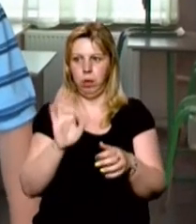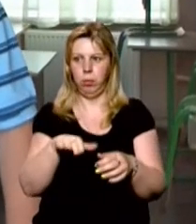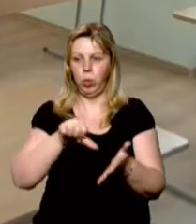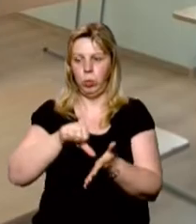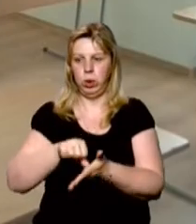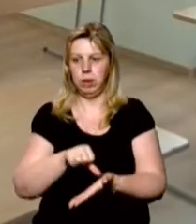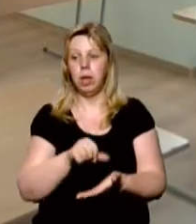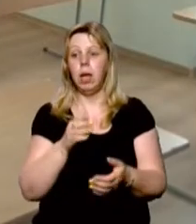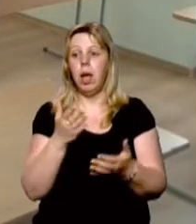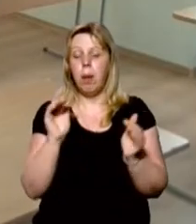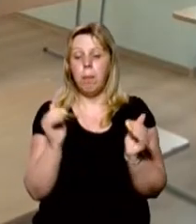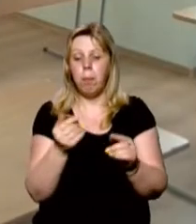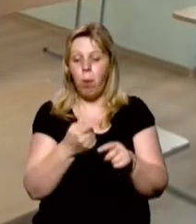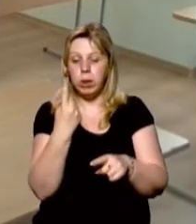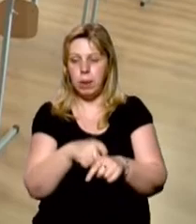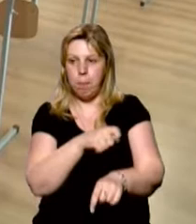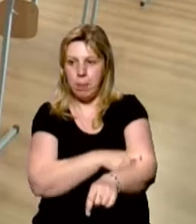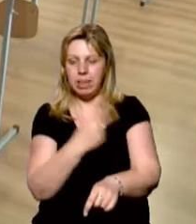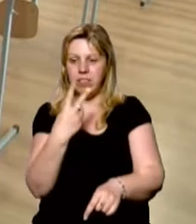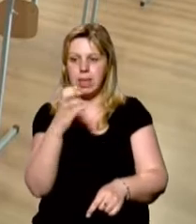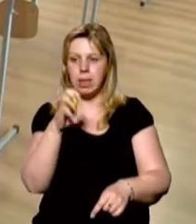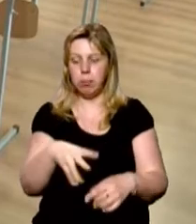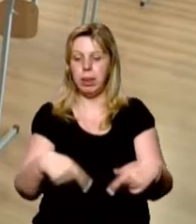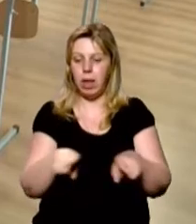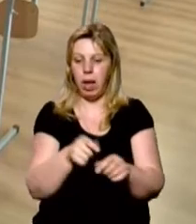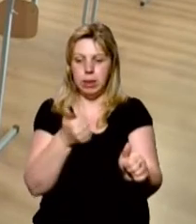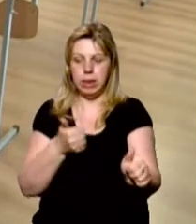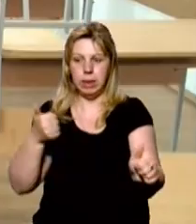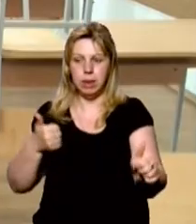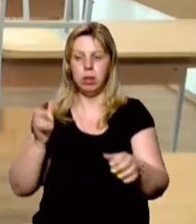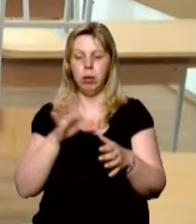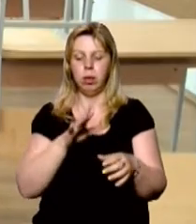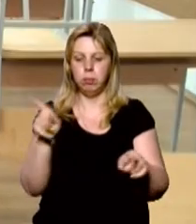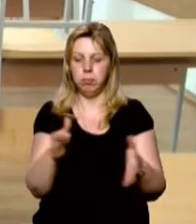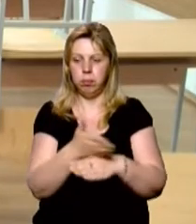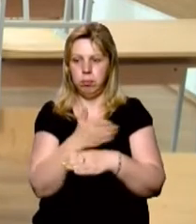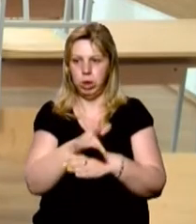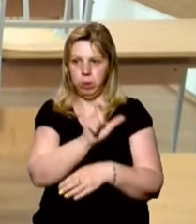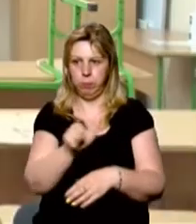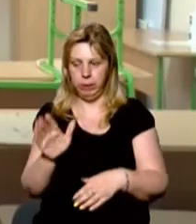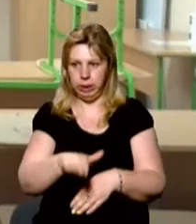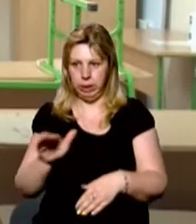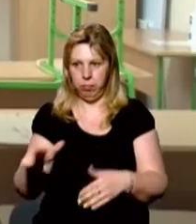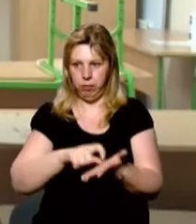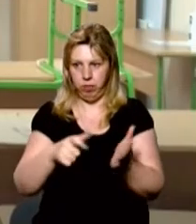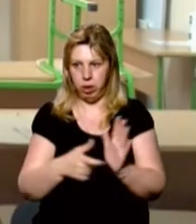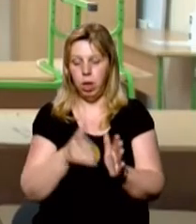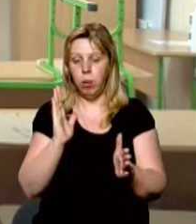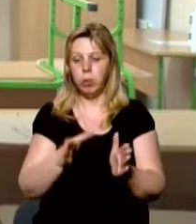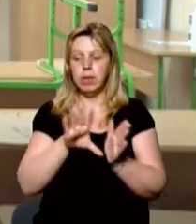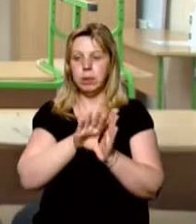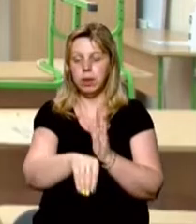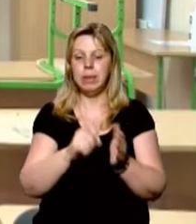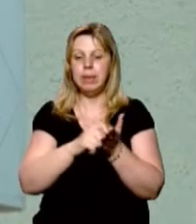учасників. Не менше метра і 20 сантиметрів. Така дистанція має бути між учасниками в аудиторії. Буде задіяно 17